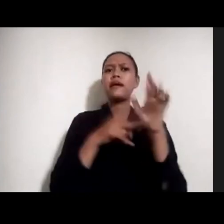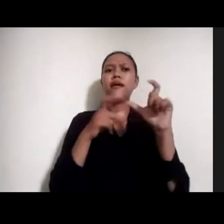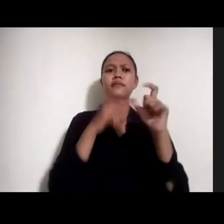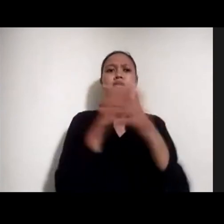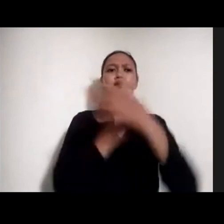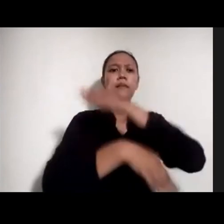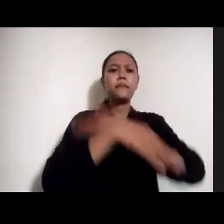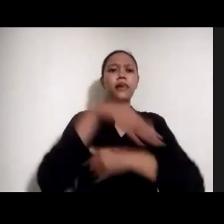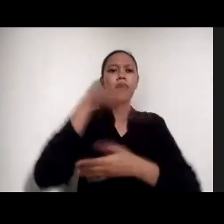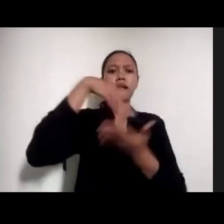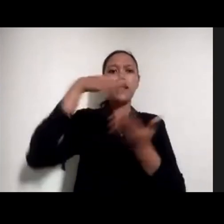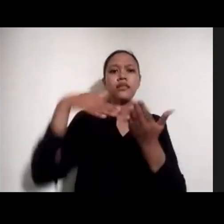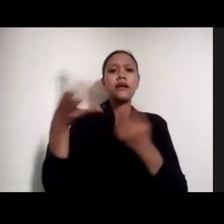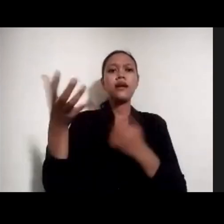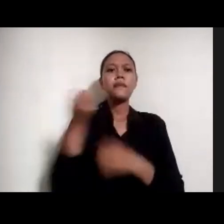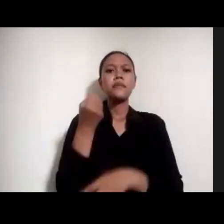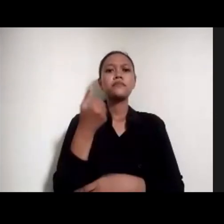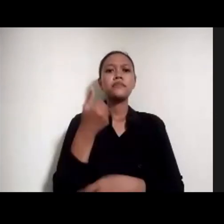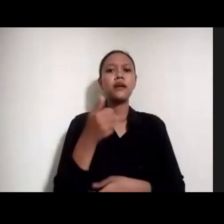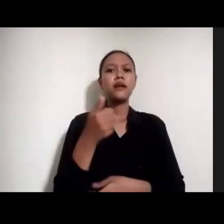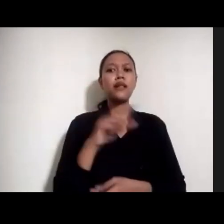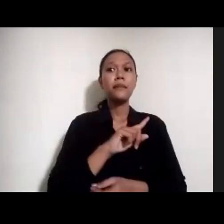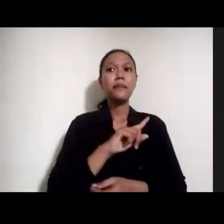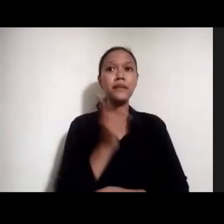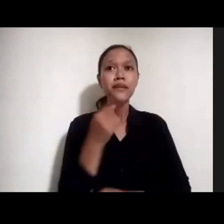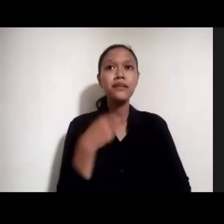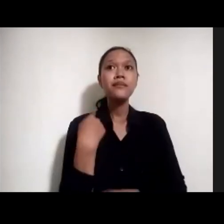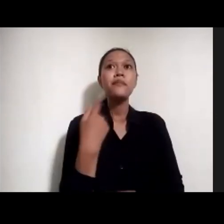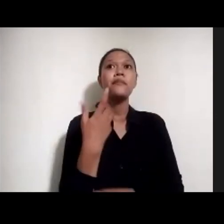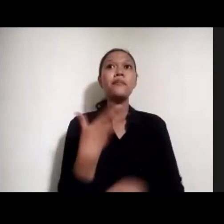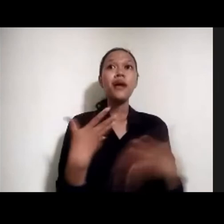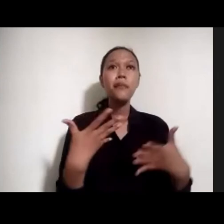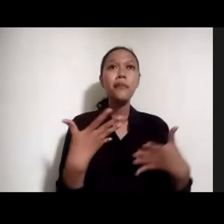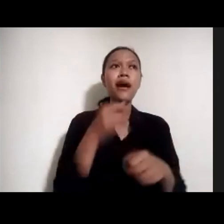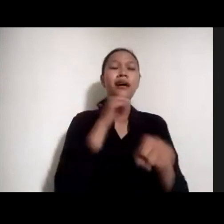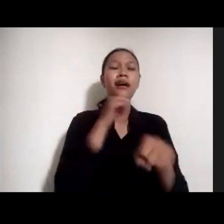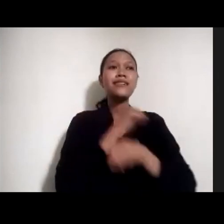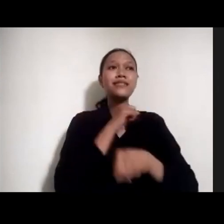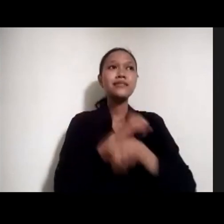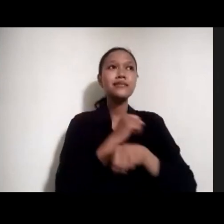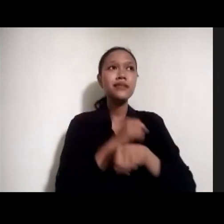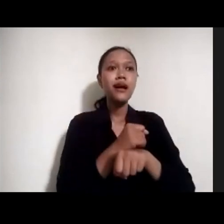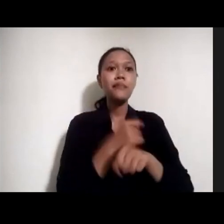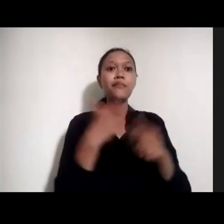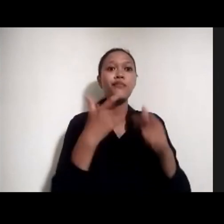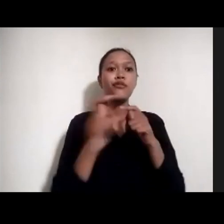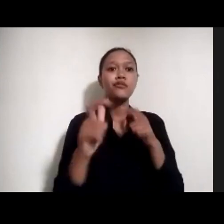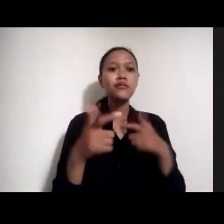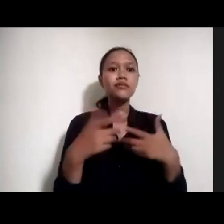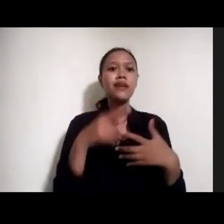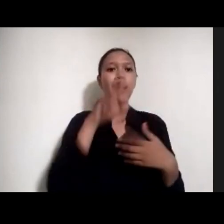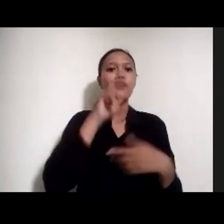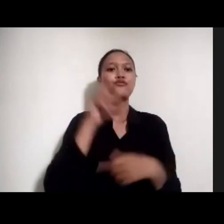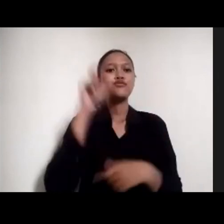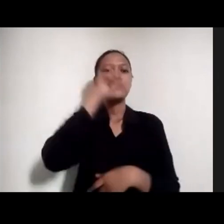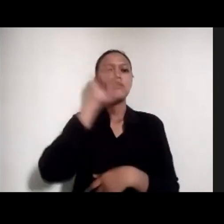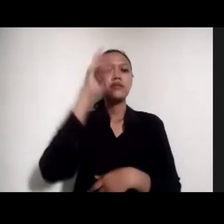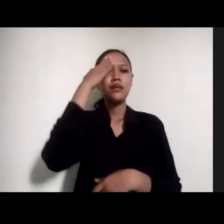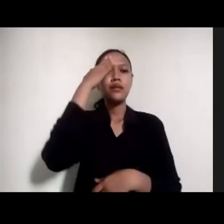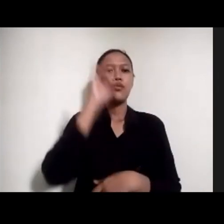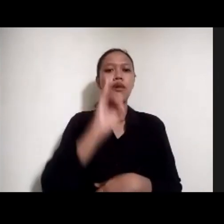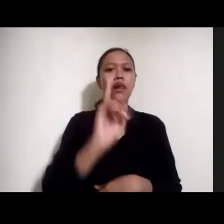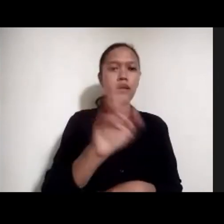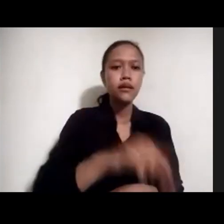Tapi bagaimana mereka bekerja, itu kan sesuatu yang perlu kita cari tahu lagi. pemerintah aku yakin sih,